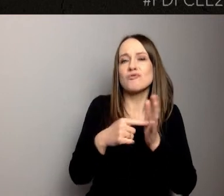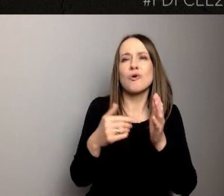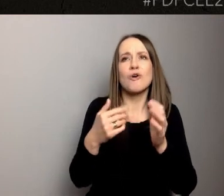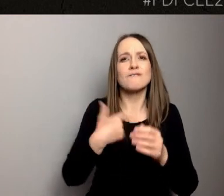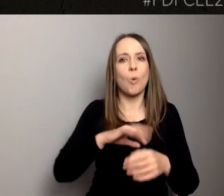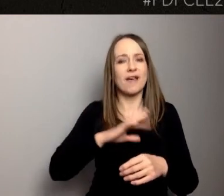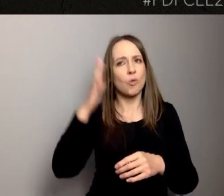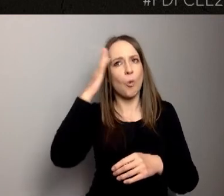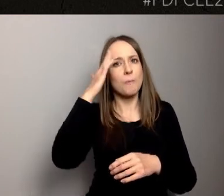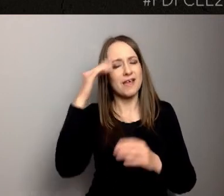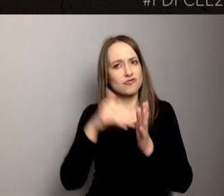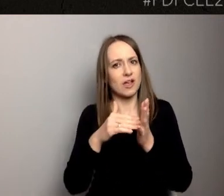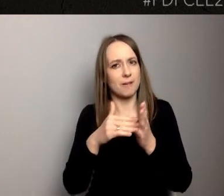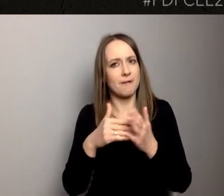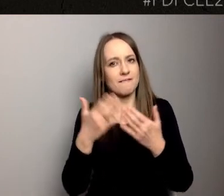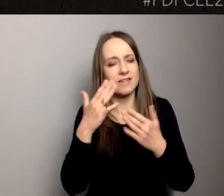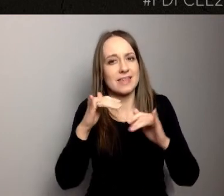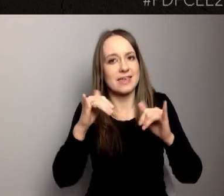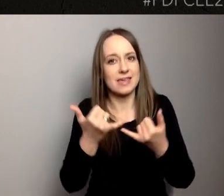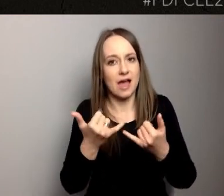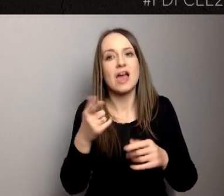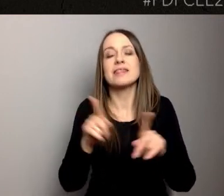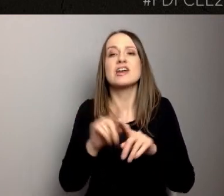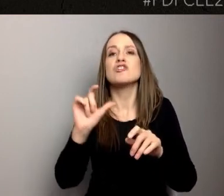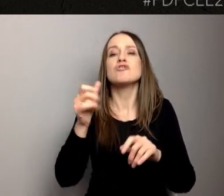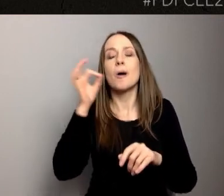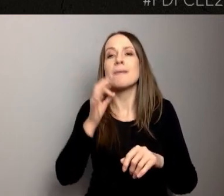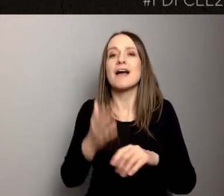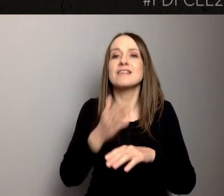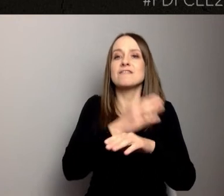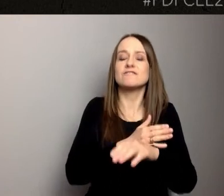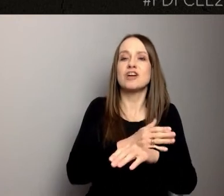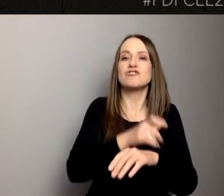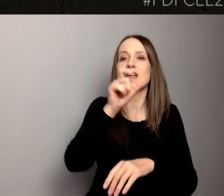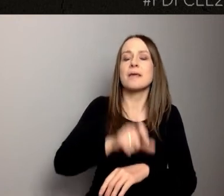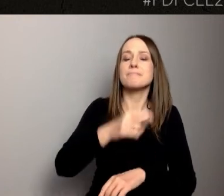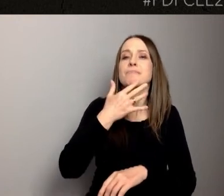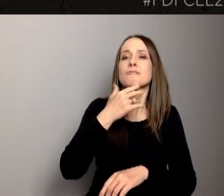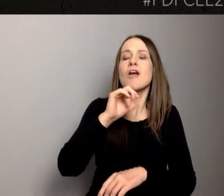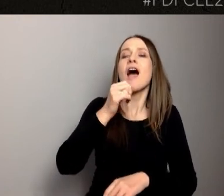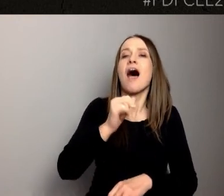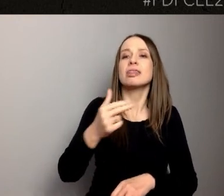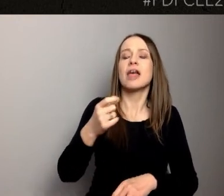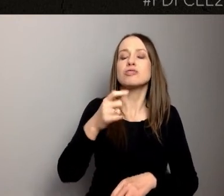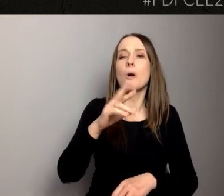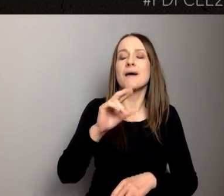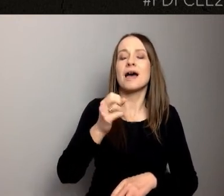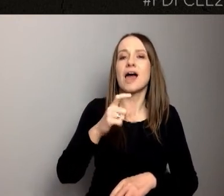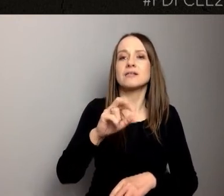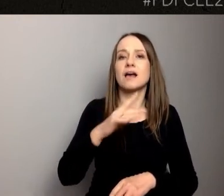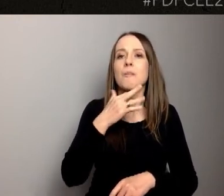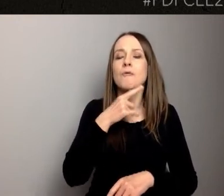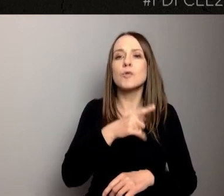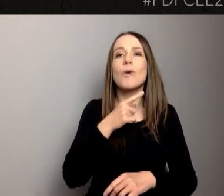to, o czym mówiła wcześniej Pani Doktor Anna Domaracka, że właśnie narzędzia technologiczne powstają często bez mieszkańców,